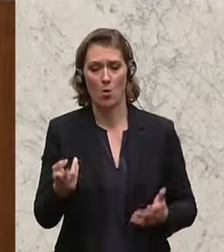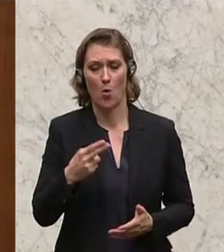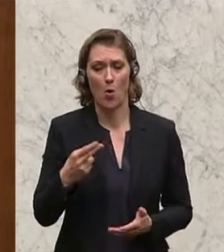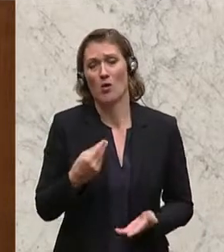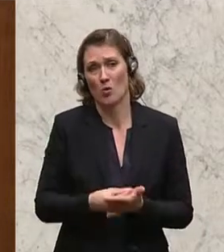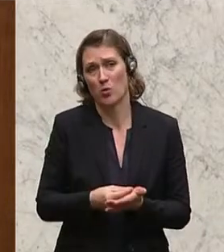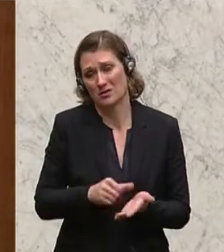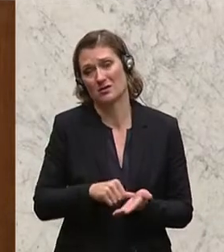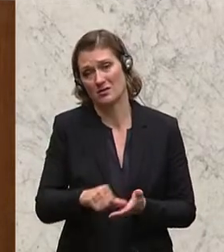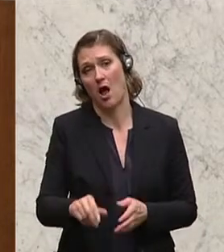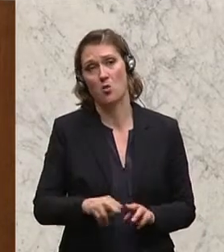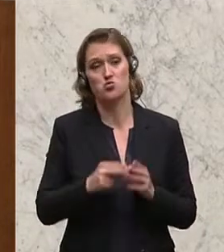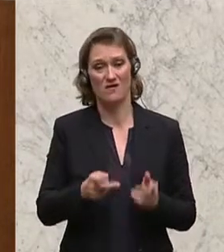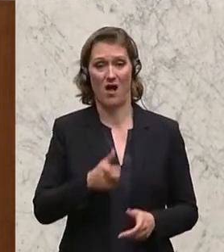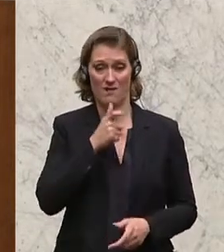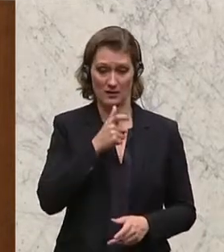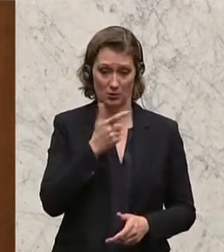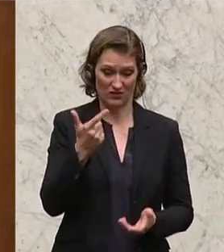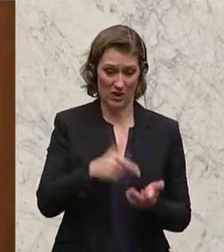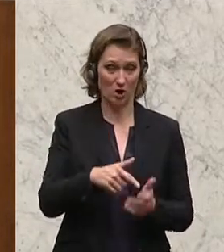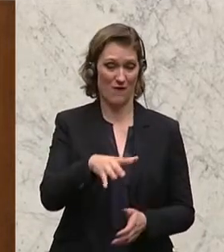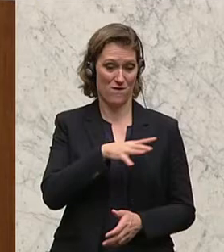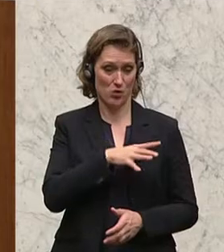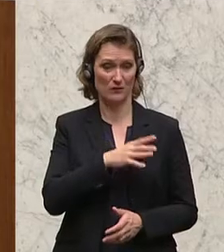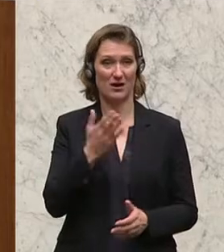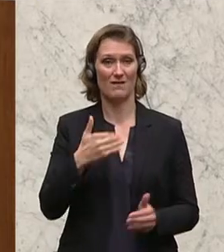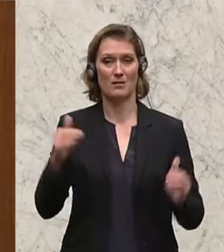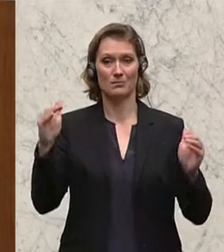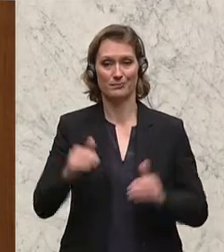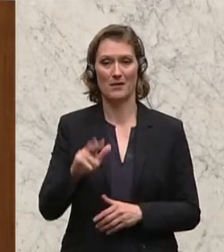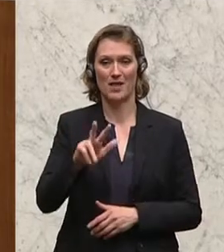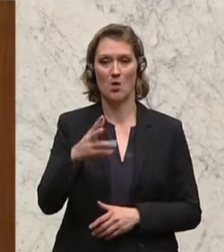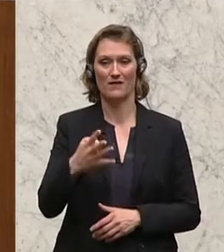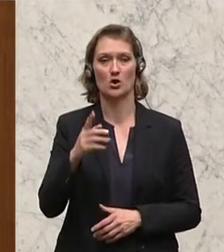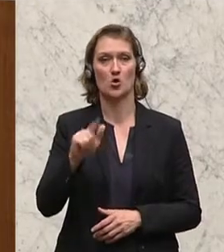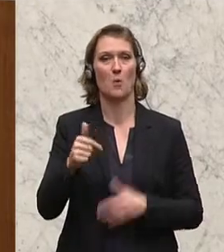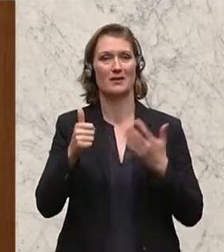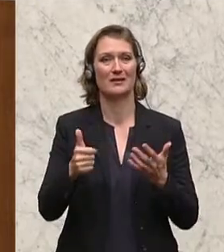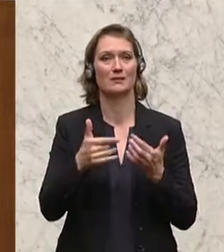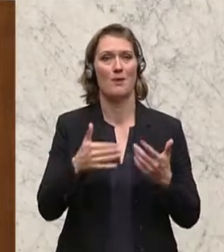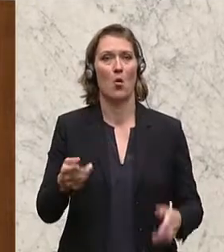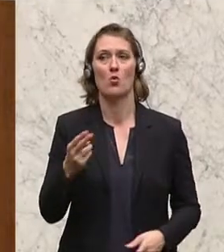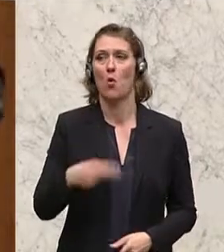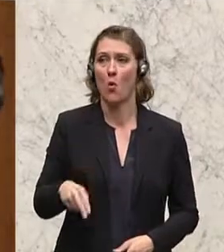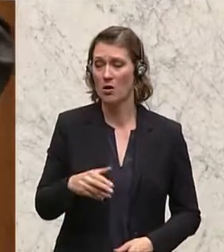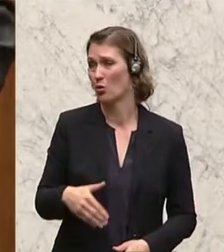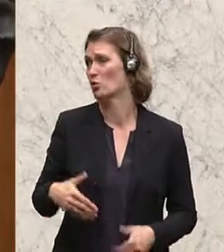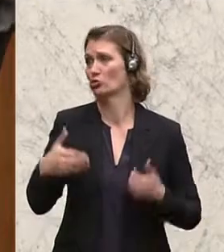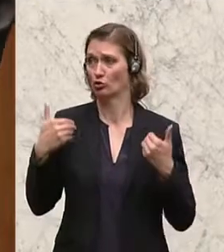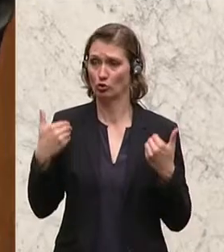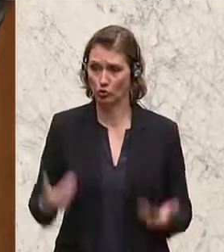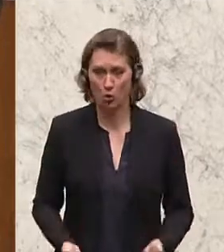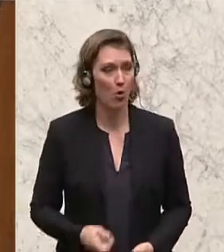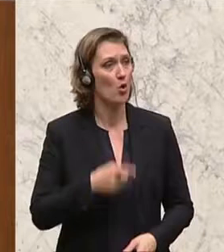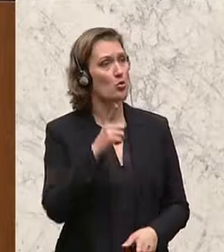so. Und die Unfallversicherung hat 2015 einen Abgang von 43,6 Millionen Euro gehabt. Das ist auch so. Da werden